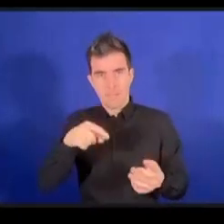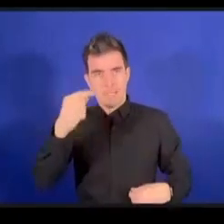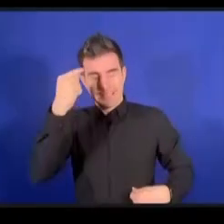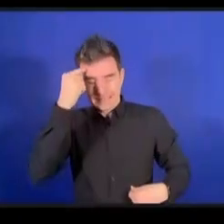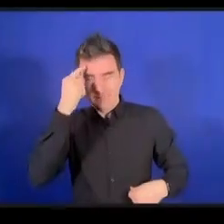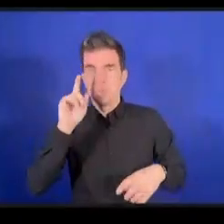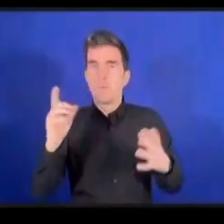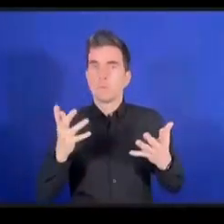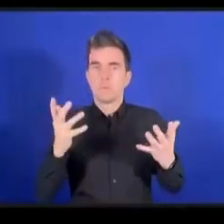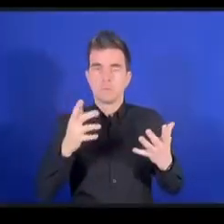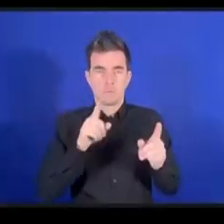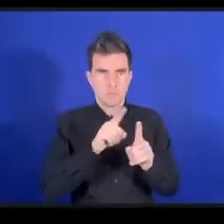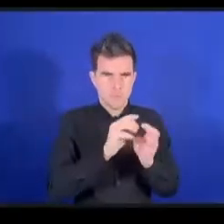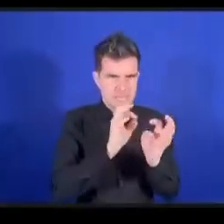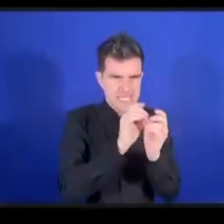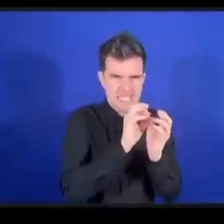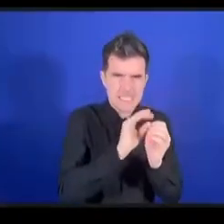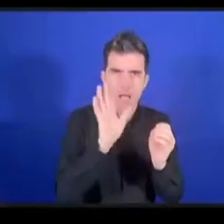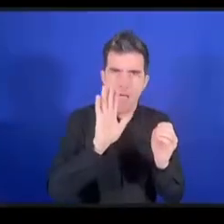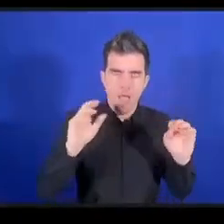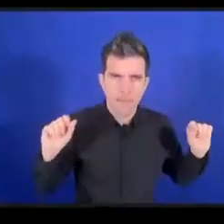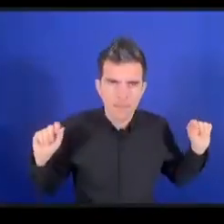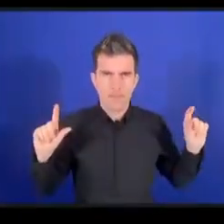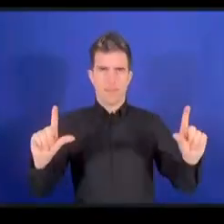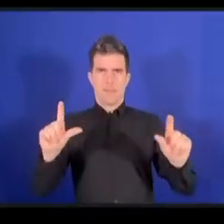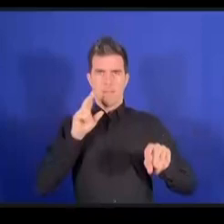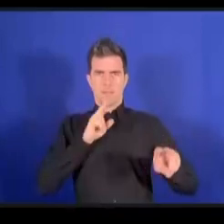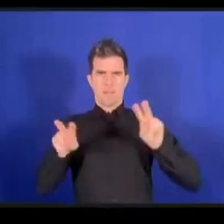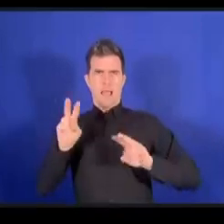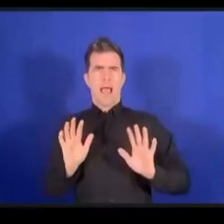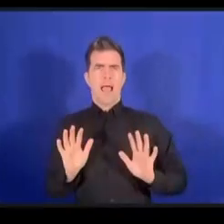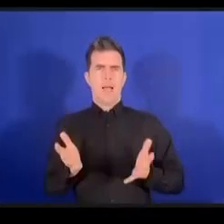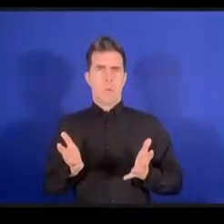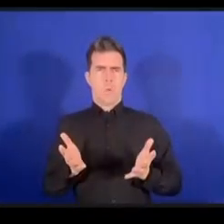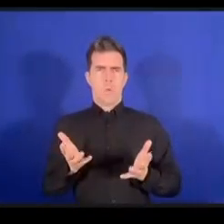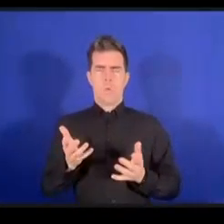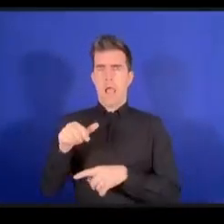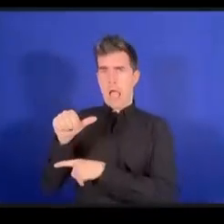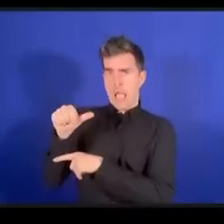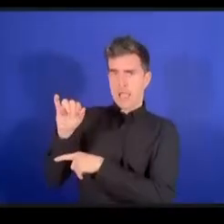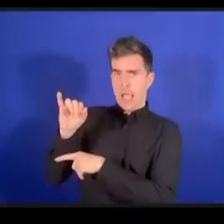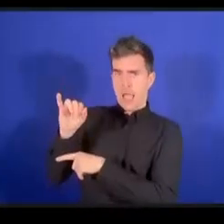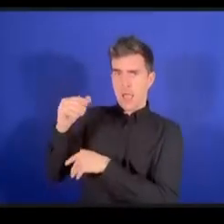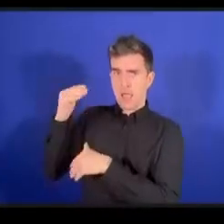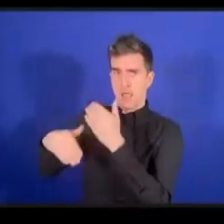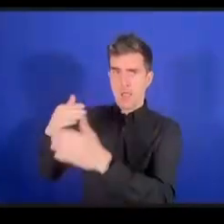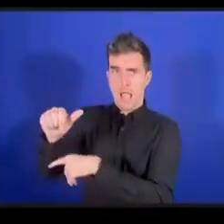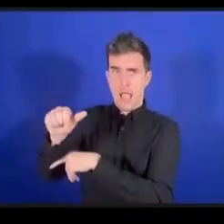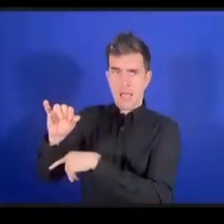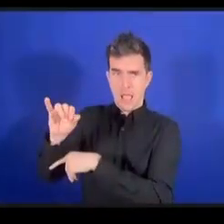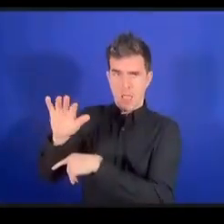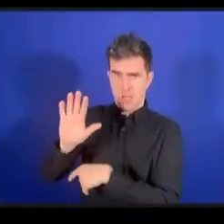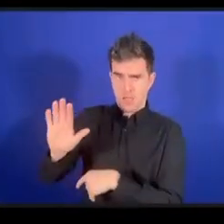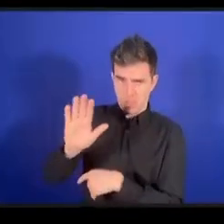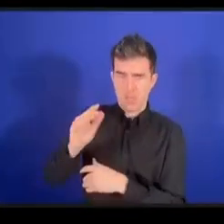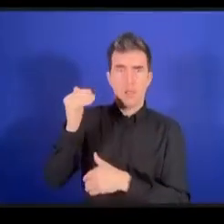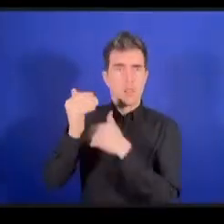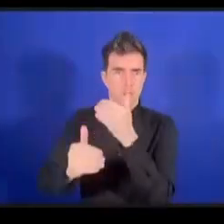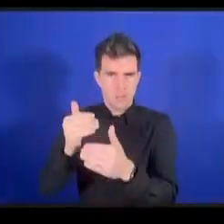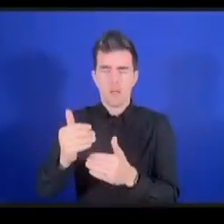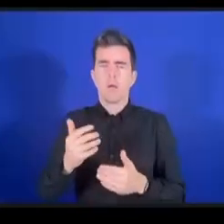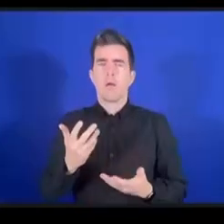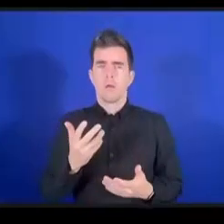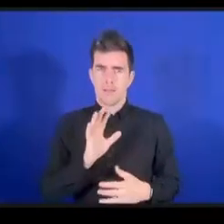والذكاء الاستطناعي وكرره يمكن أن يستخدم للخير والشر لصالح